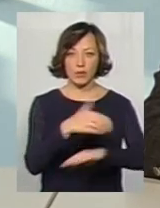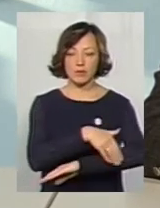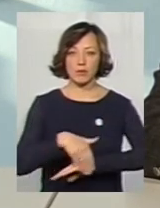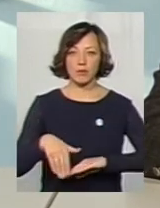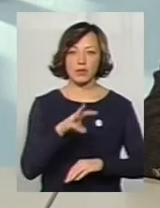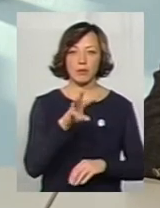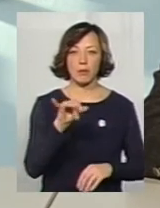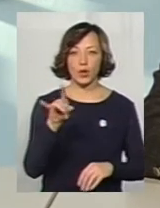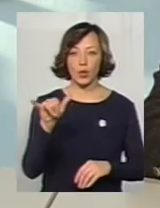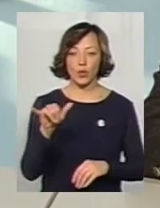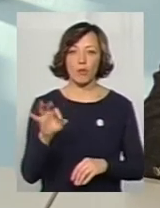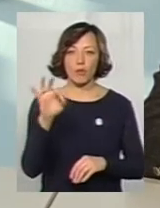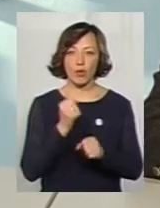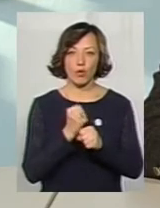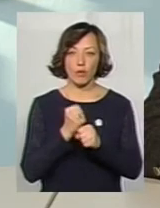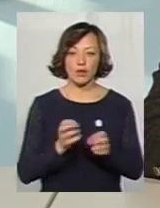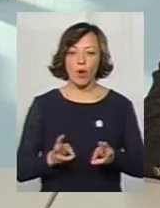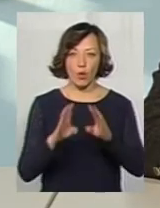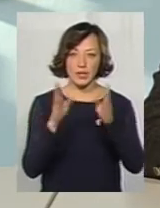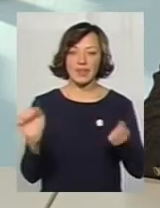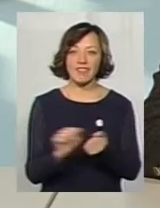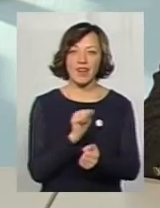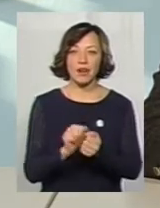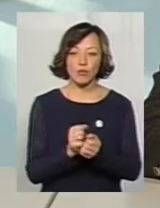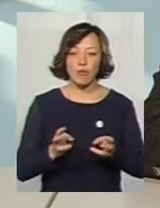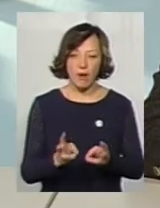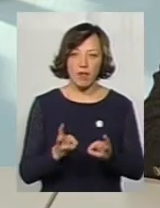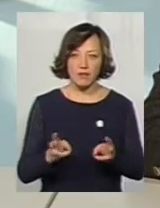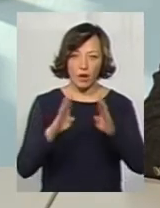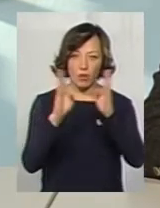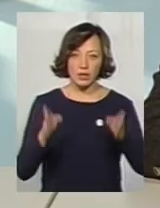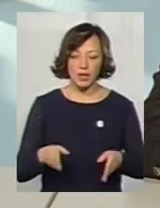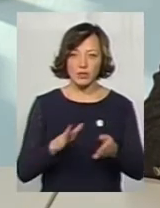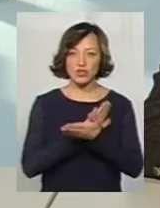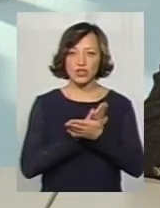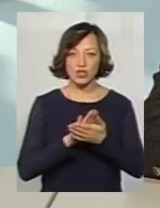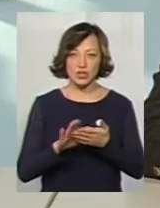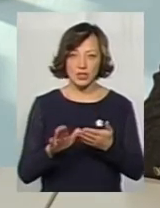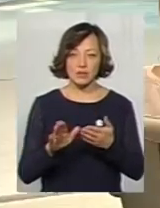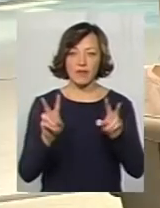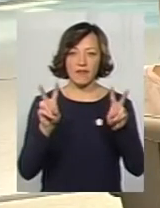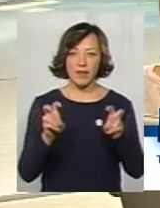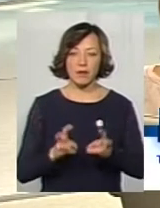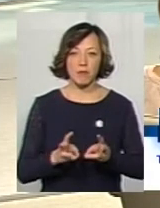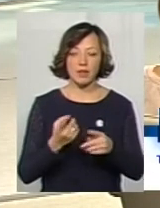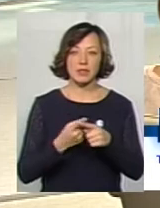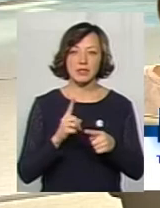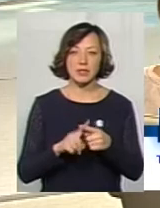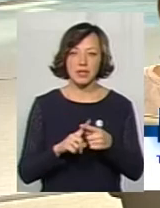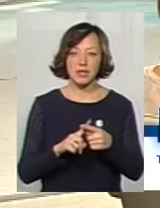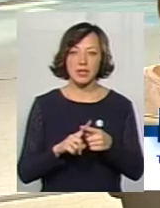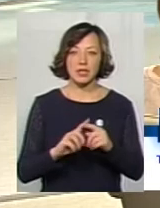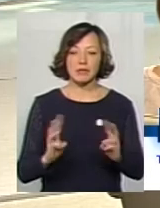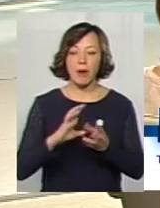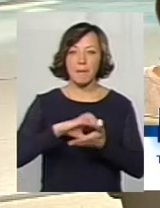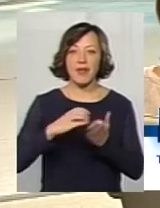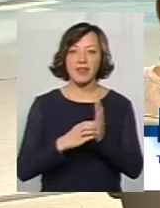Мирову стосовно роботи котельні. Це твердопалена котельня, яка працює на екологічно чистому виді палива. Це котельня, яка спалує